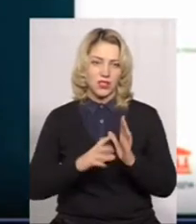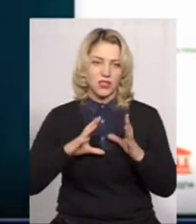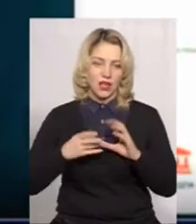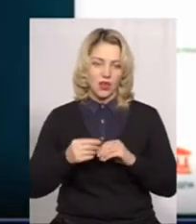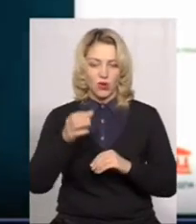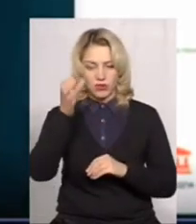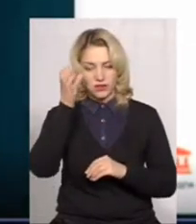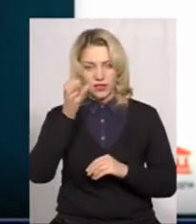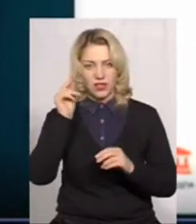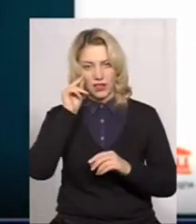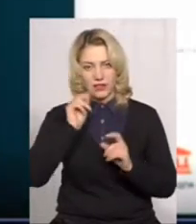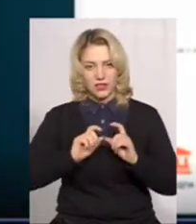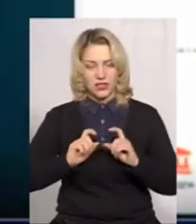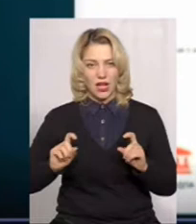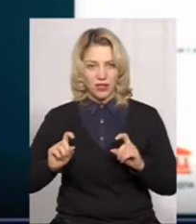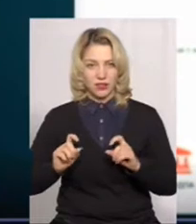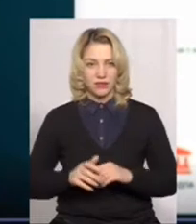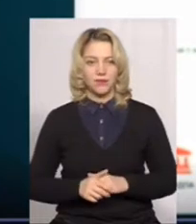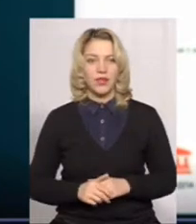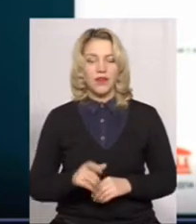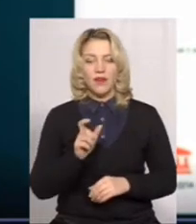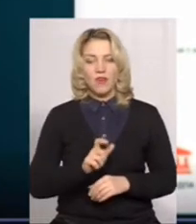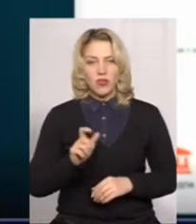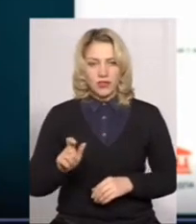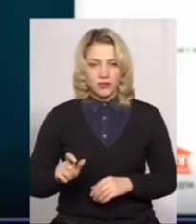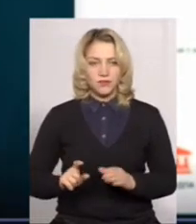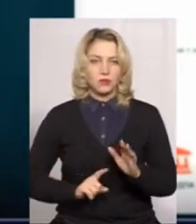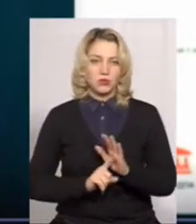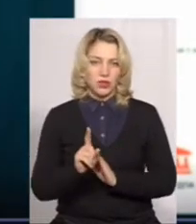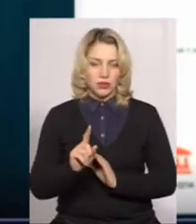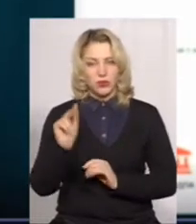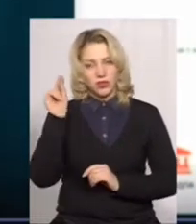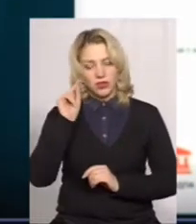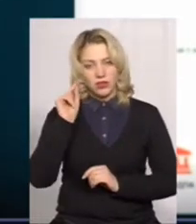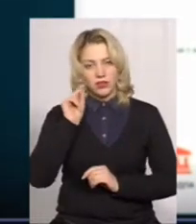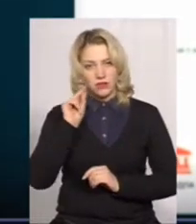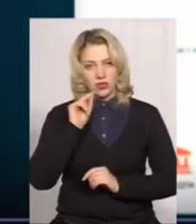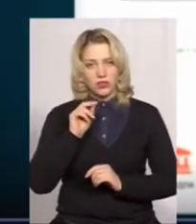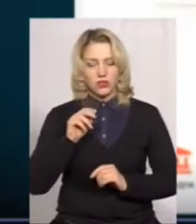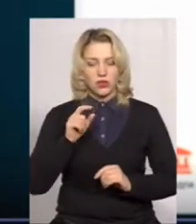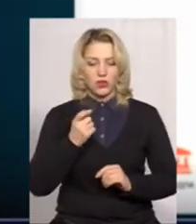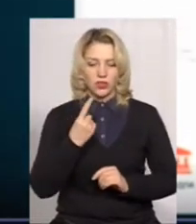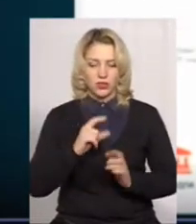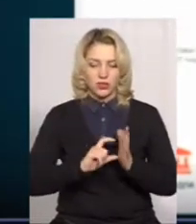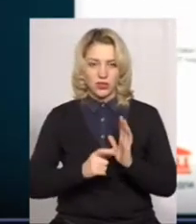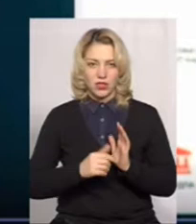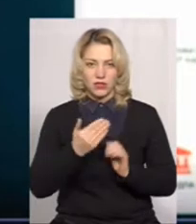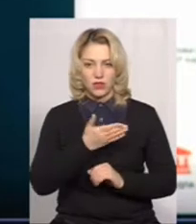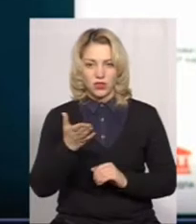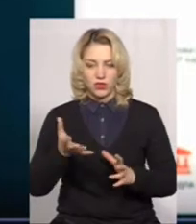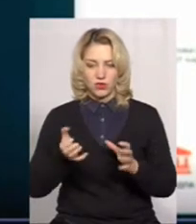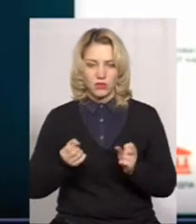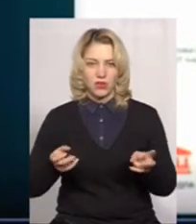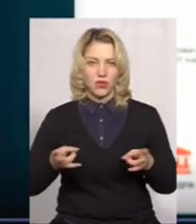загальноосвітніх навчальних закладів. Вони спочатку навчання в 11 класі, вони отримали